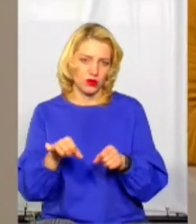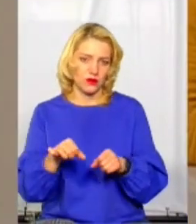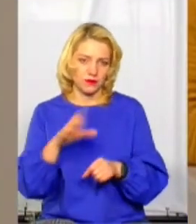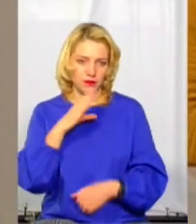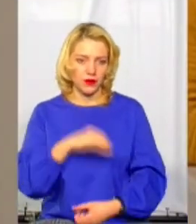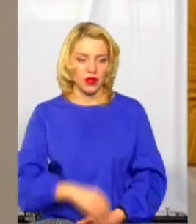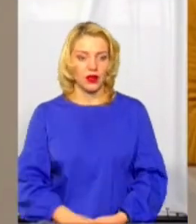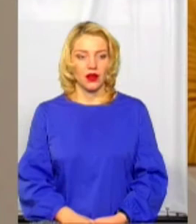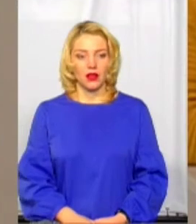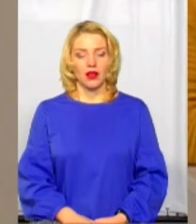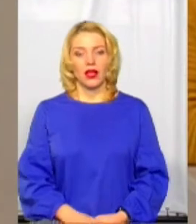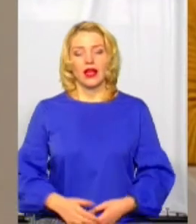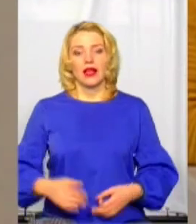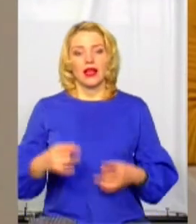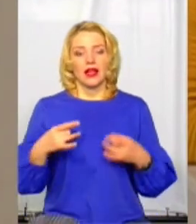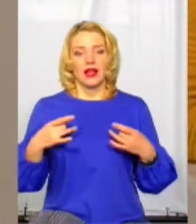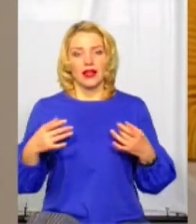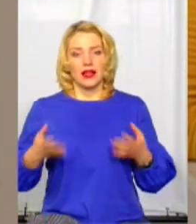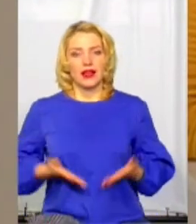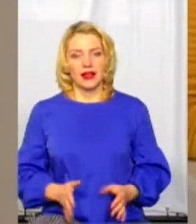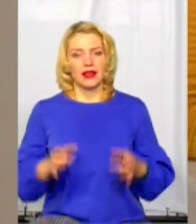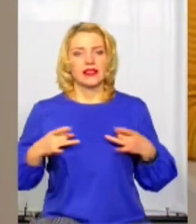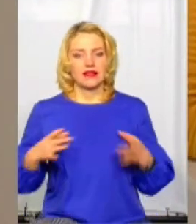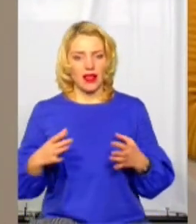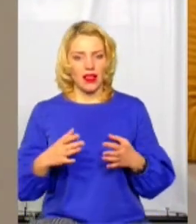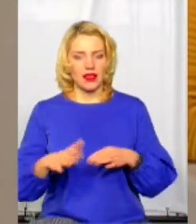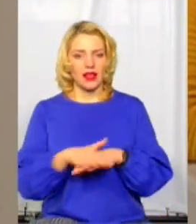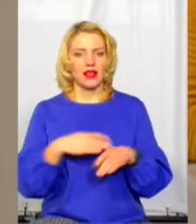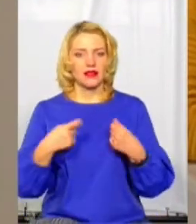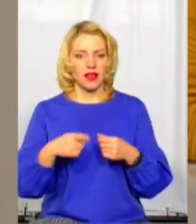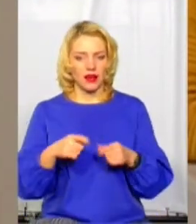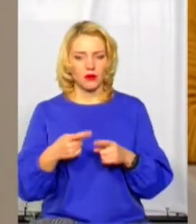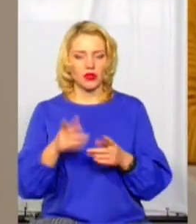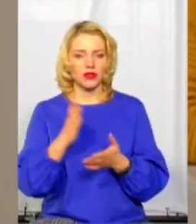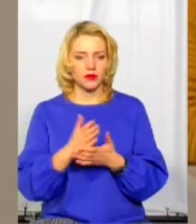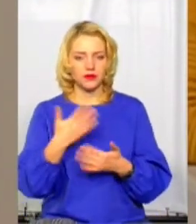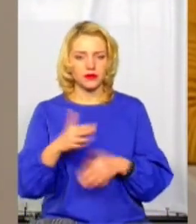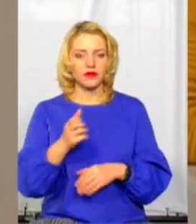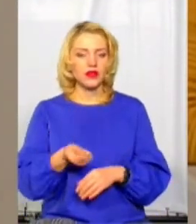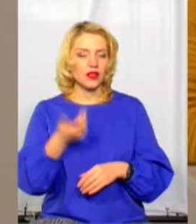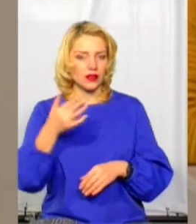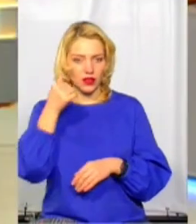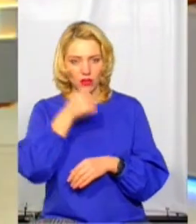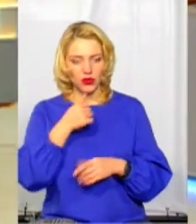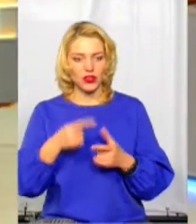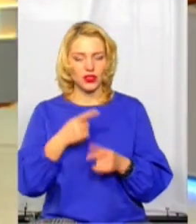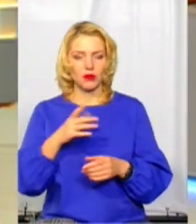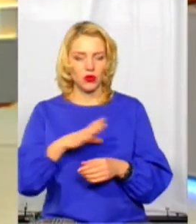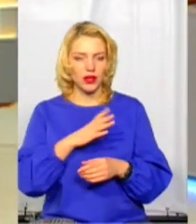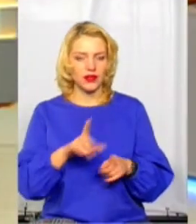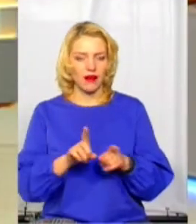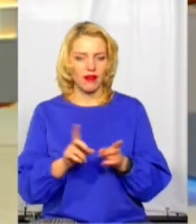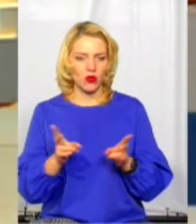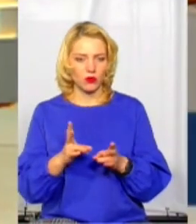от різьвяний ярмарок, він нашому Хмельницькому, існує не так давно, декілька років. От за ці декілька років. Чи була така необхідність взагалі?